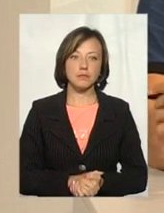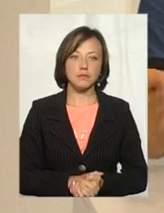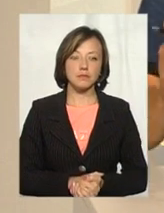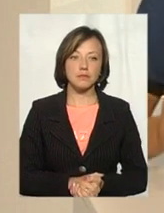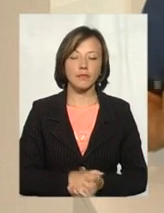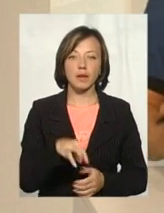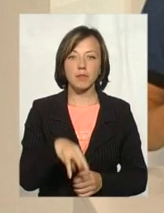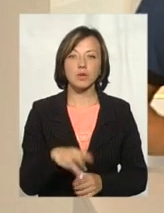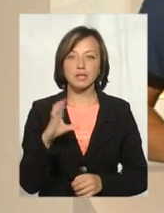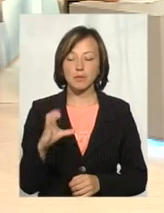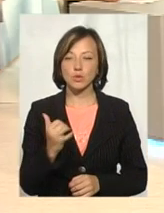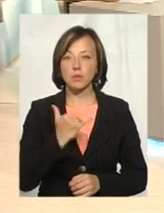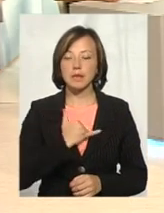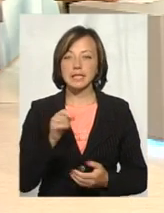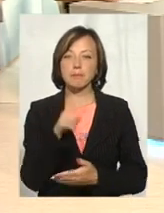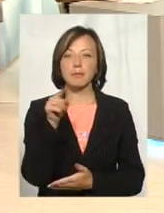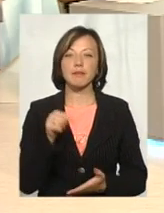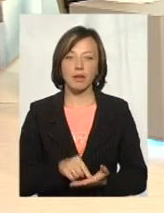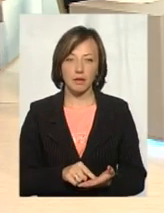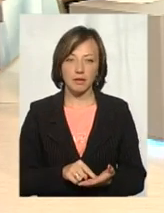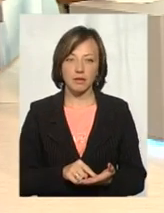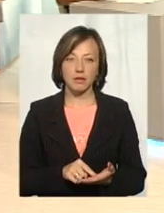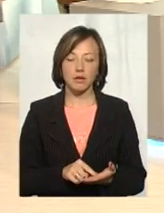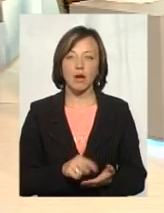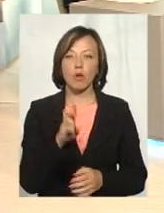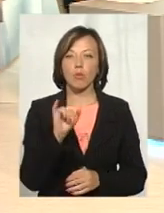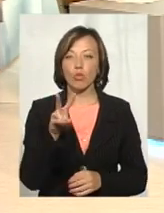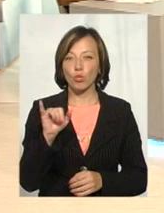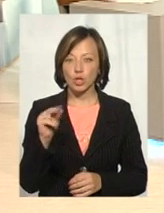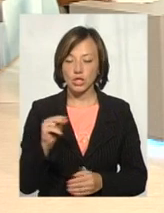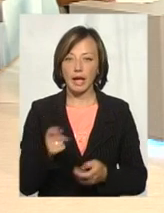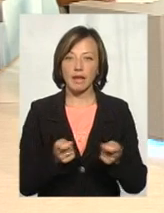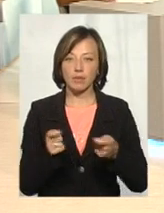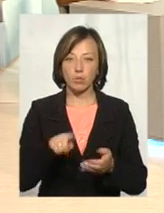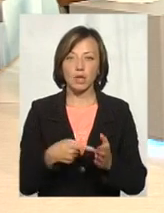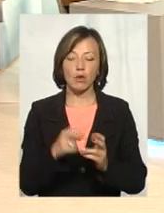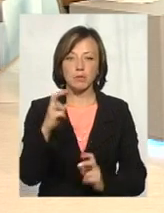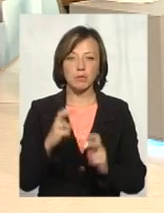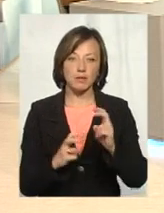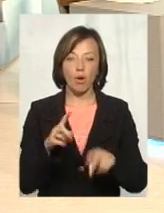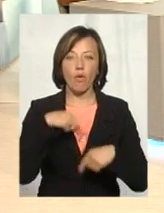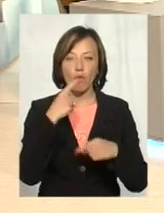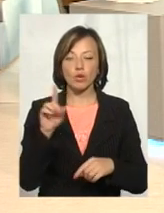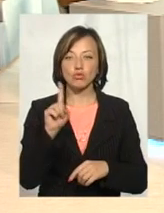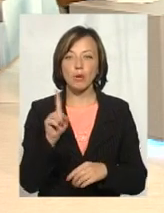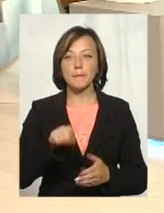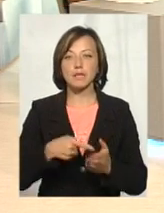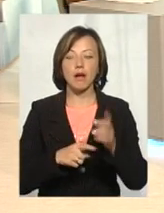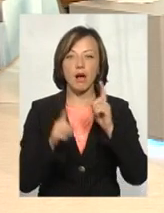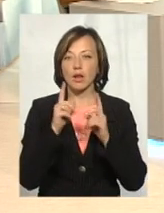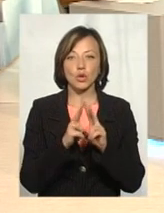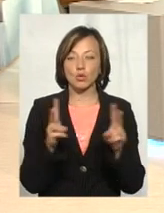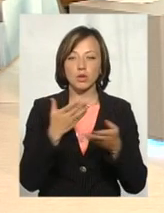Миколи Степанович, в мене запитання. Пан Булоч, це керівник комунального підприємства, він говорить, що міська рада,